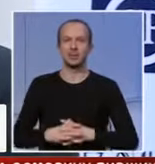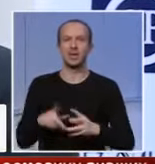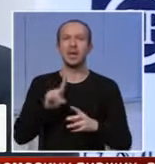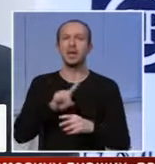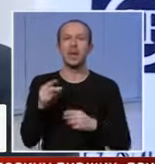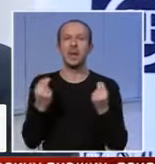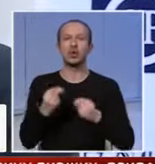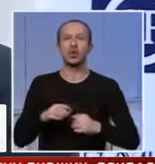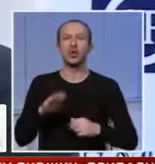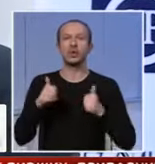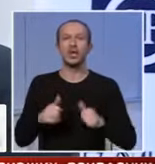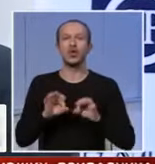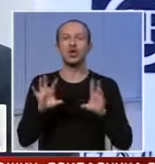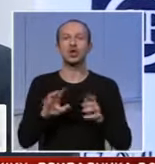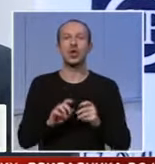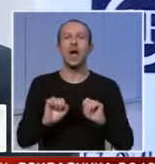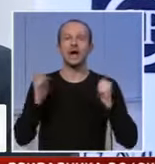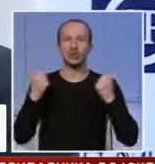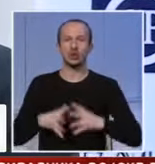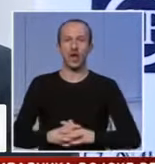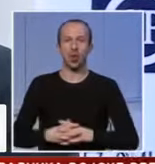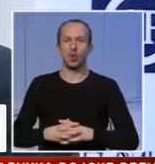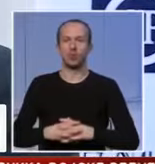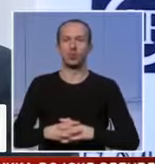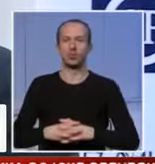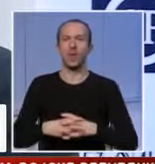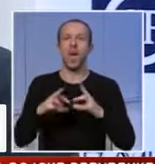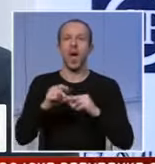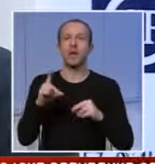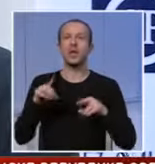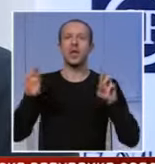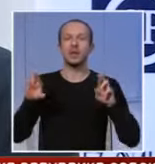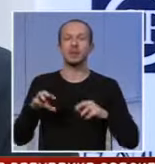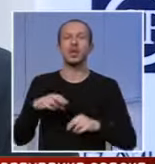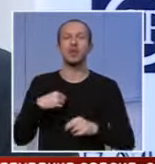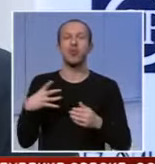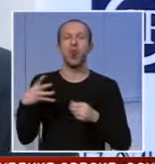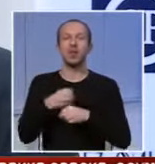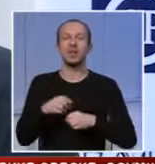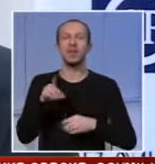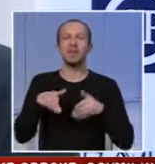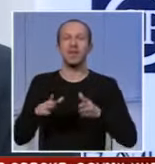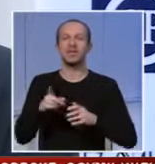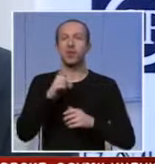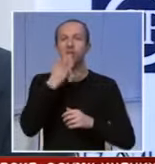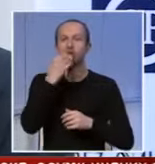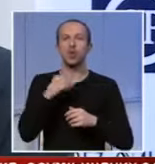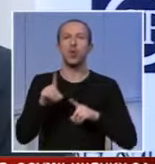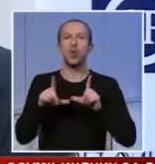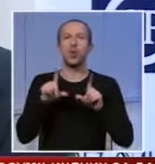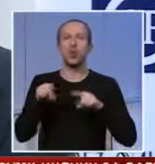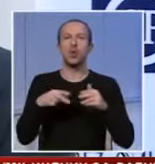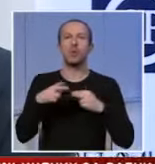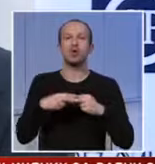nije našto to sad ništa revolucionarno, ali nadamo se da smo uhvatili neki pravac koji će nam u nekoj